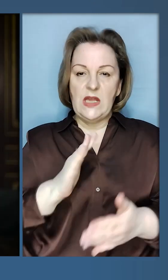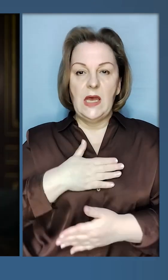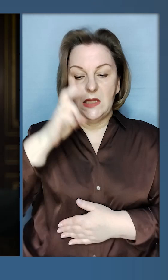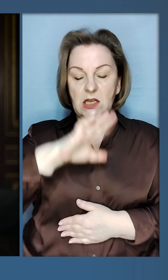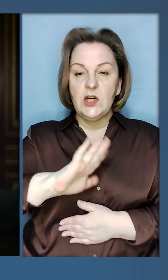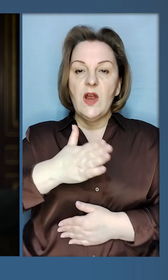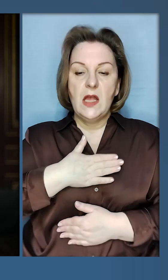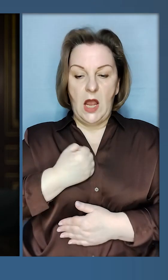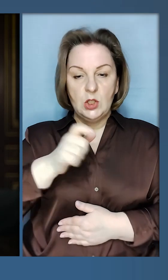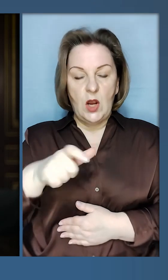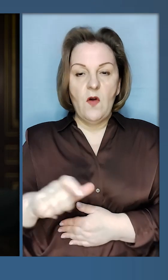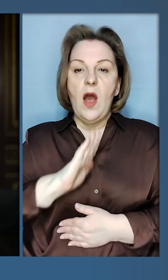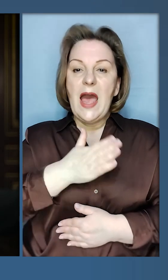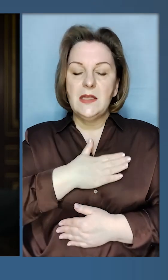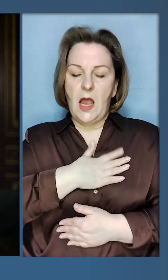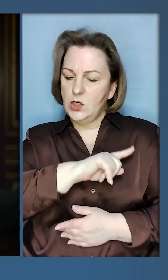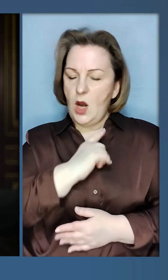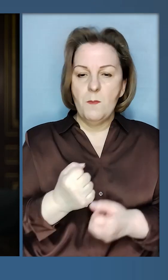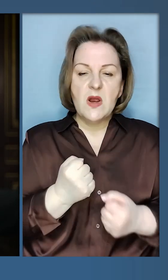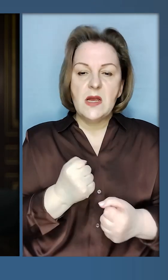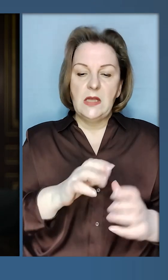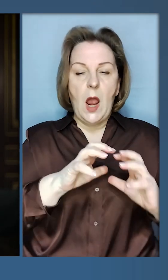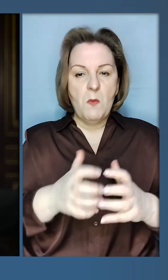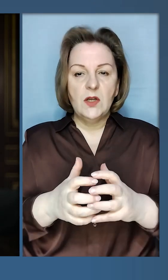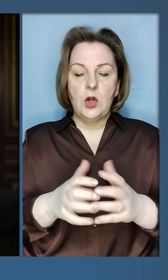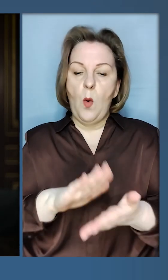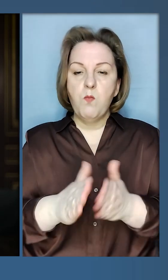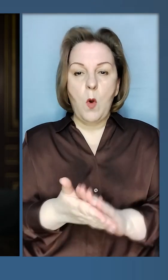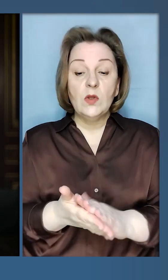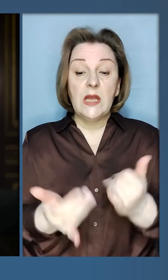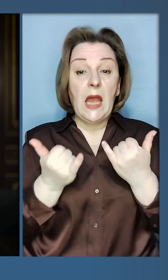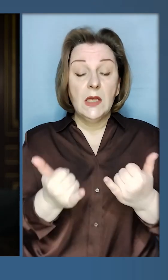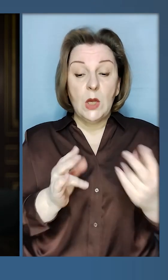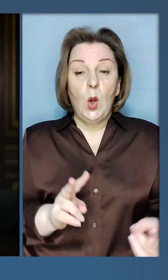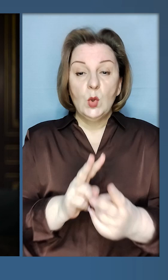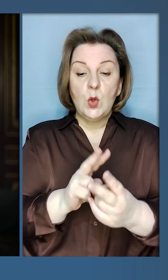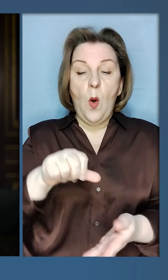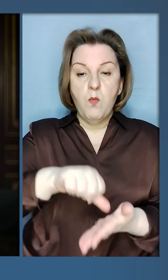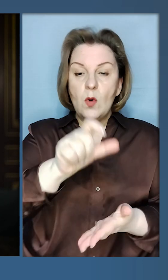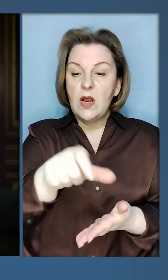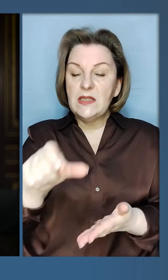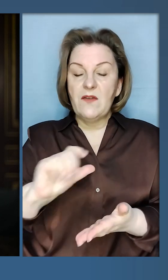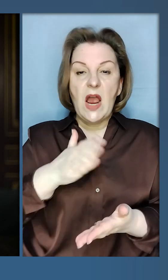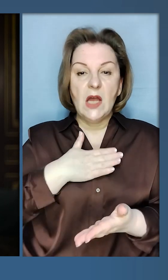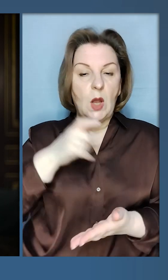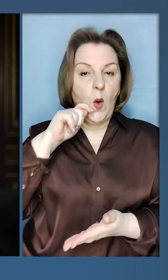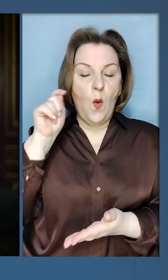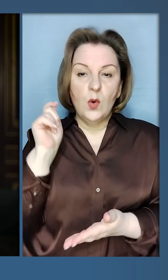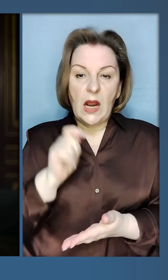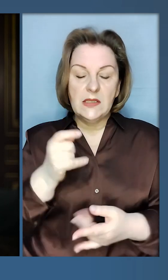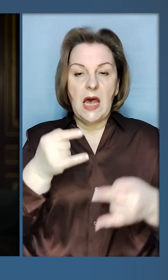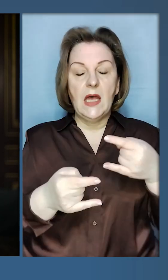нашої держави, наших воїнів, нашої міцності, наших міжнародних позицій. Сьогодні ж зустрівся з представниками нашого